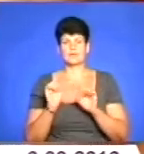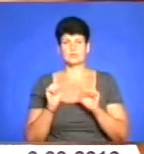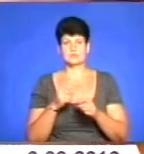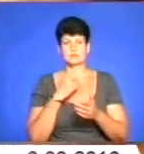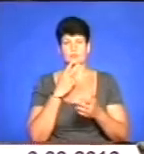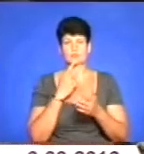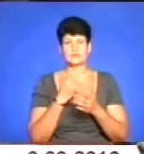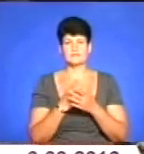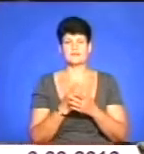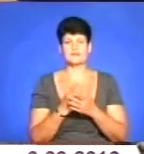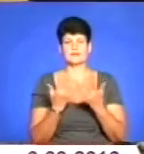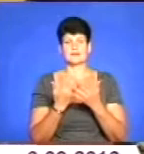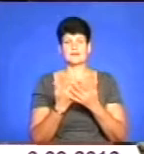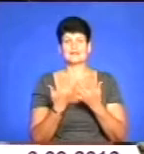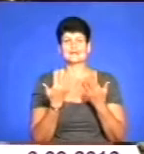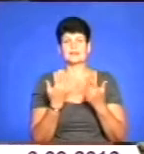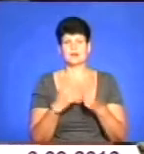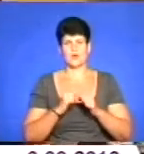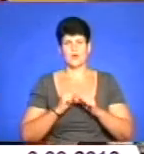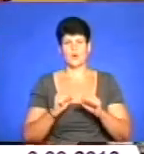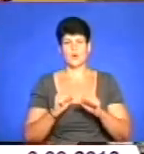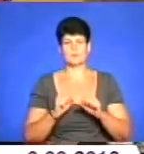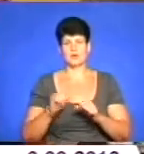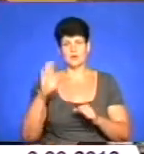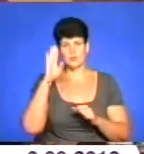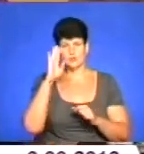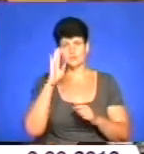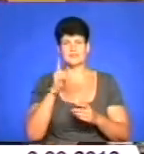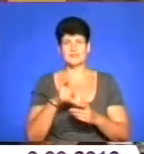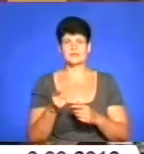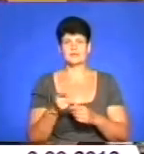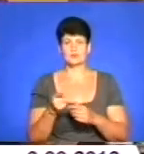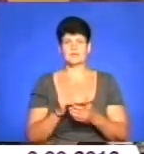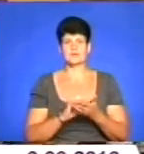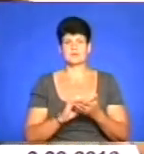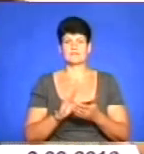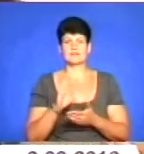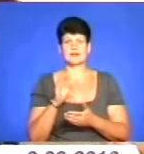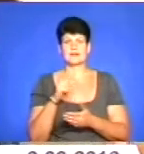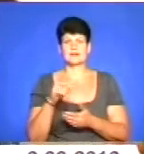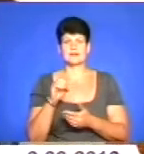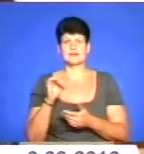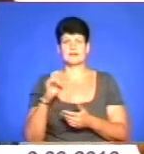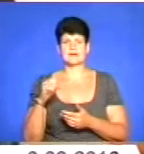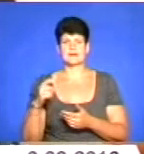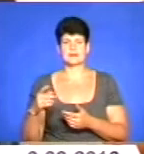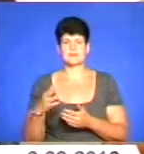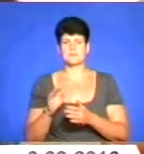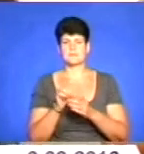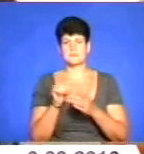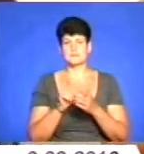назвою «Кілька хоробрих хлопців». Режисером відеороботи є тернопільський журналіст Віталій Дерех. Пісня «Кілька хороших